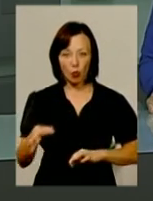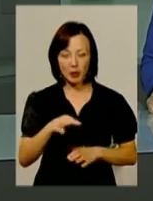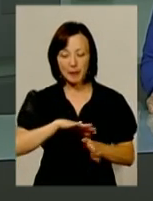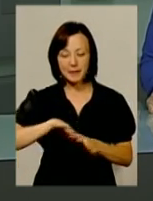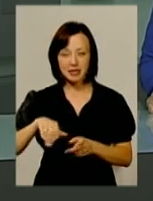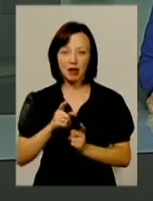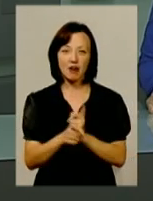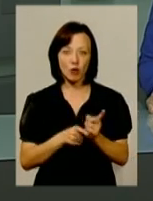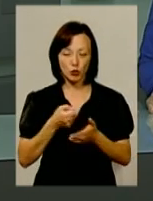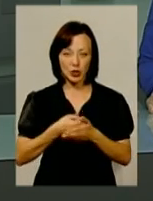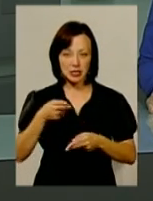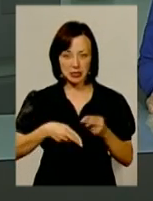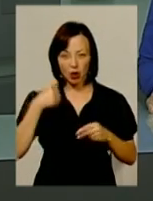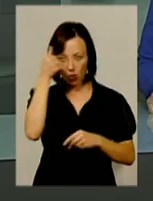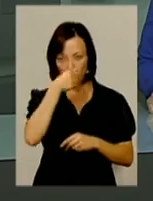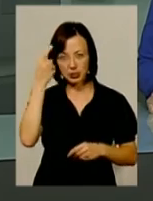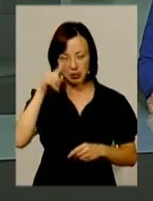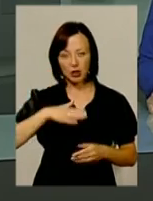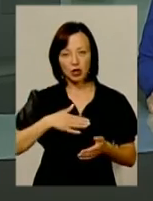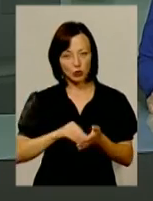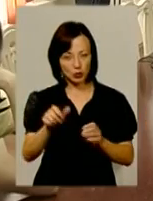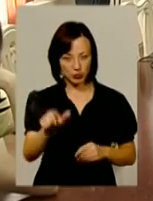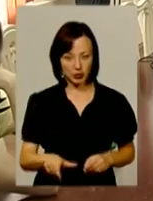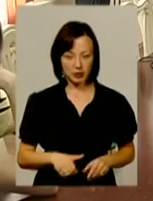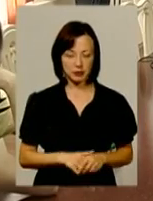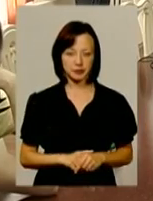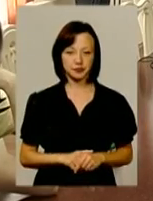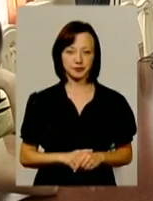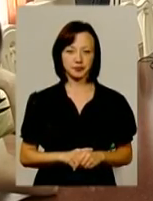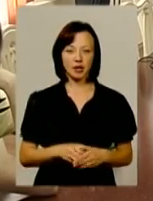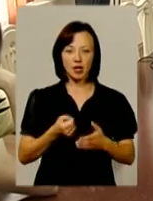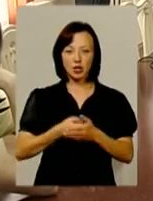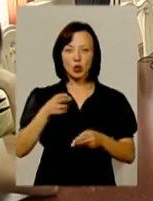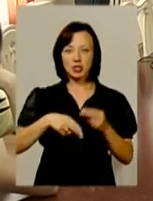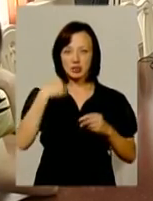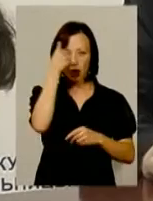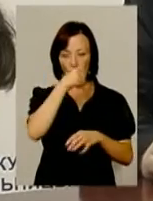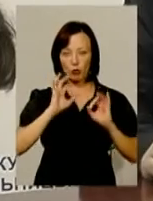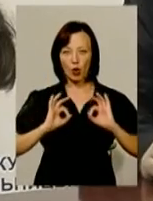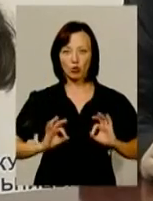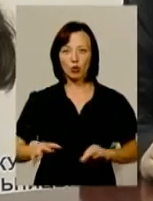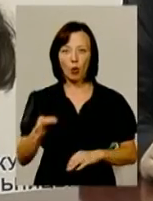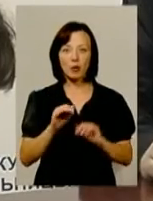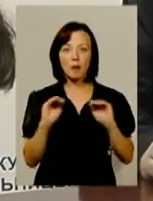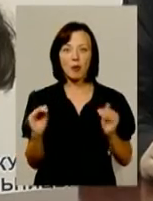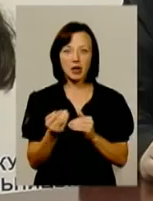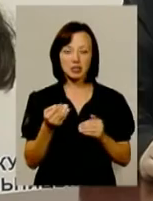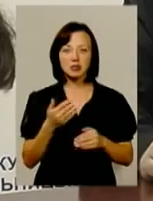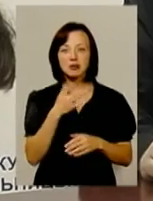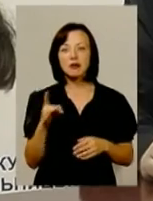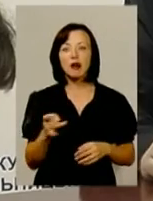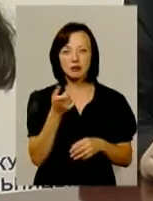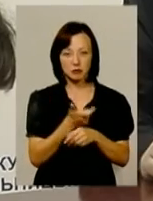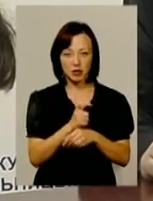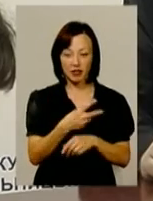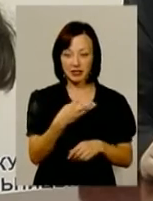після реформ до кінця року, знає Анна Михайловська. До кінця року прокуратур області поменшує у рази із 23,